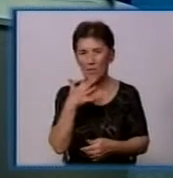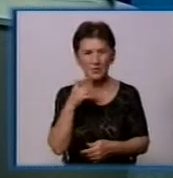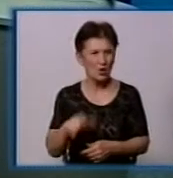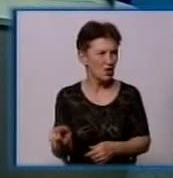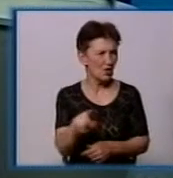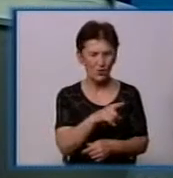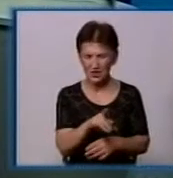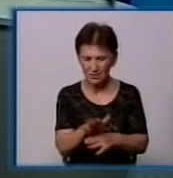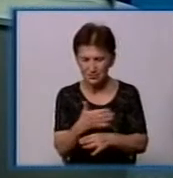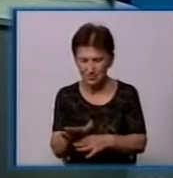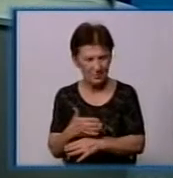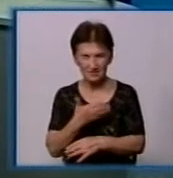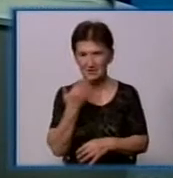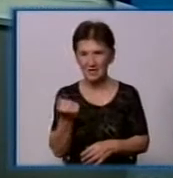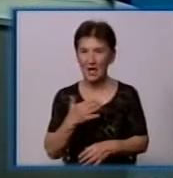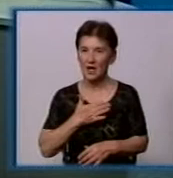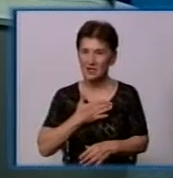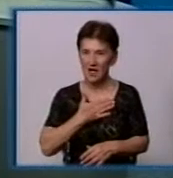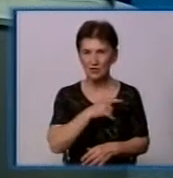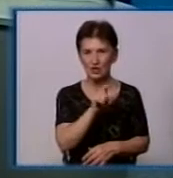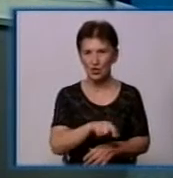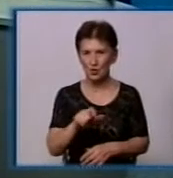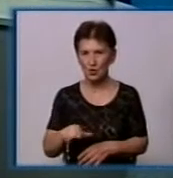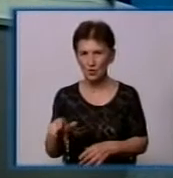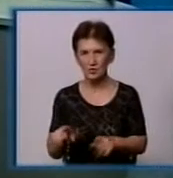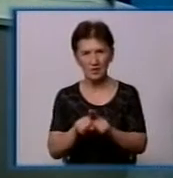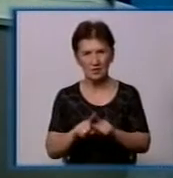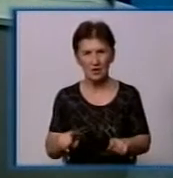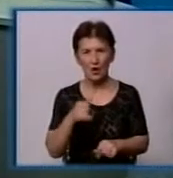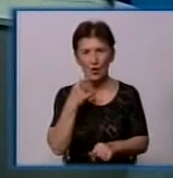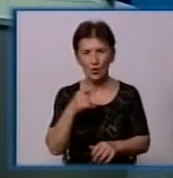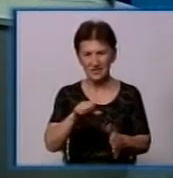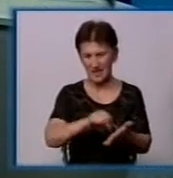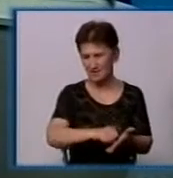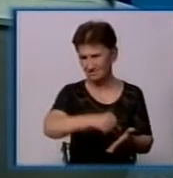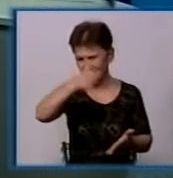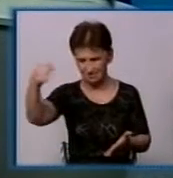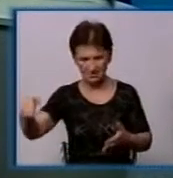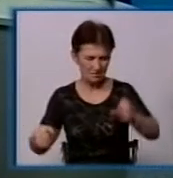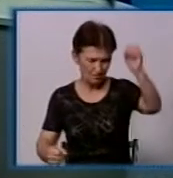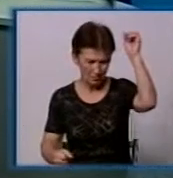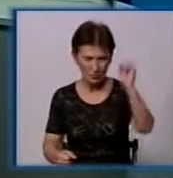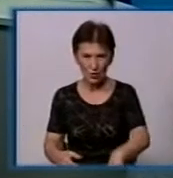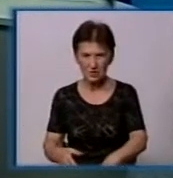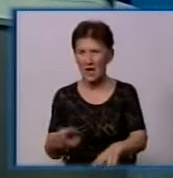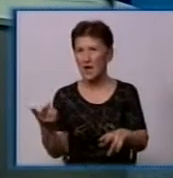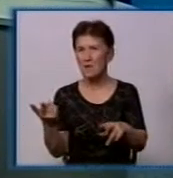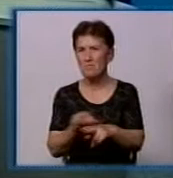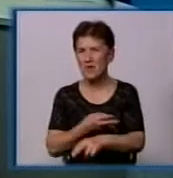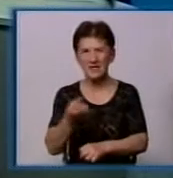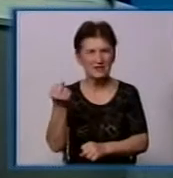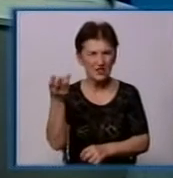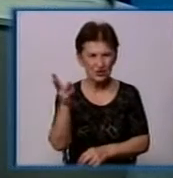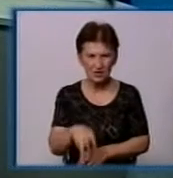Поэтому говорить о том, що наш чоловік, наші люди сразу осознанно подійдуть, откроють крышку і брося то, що потрібно, без штрафів, без